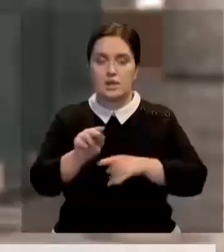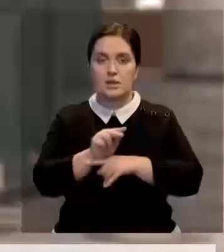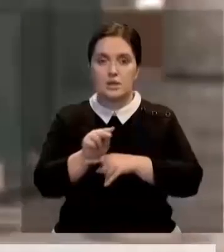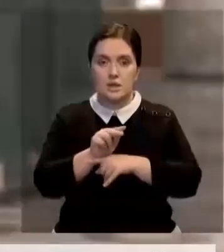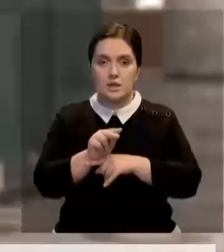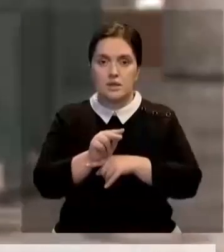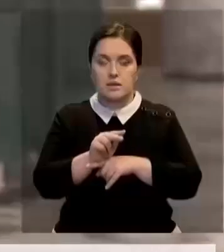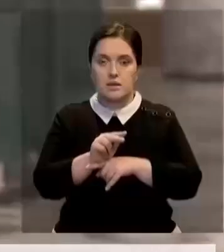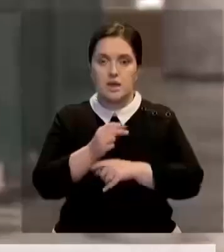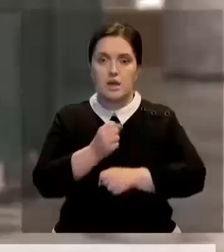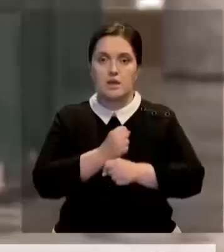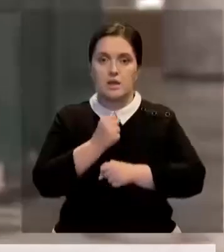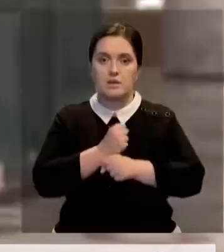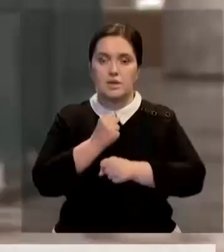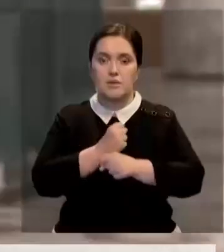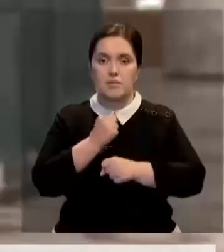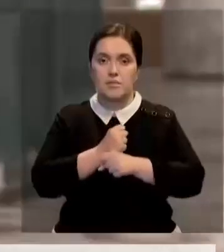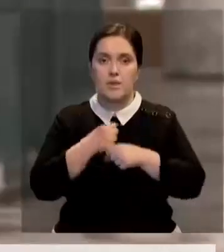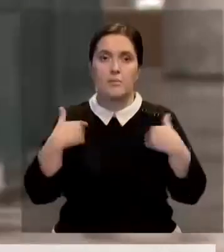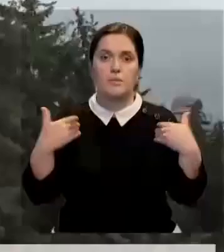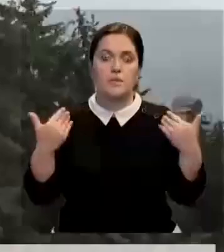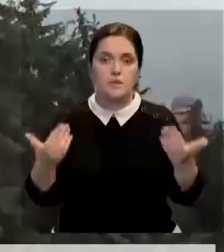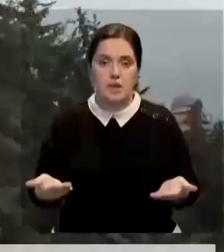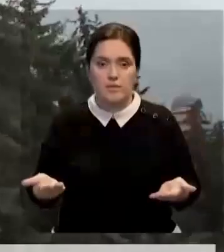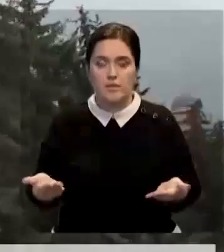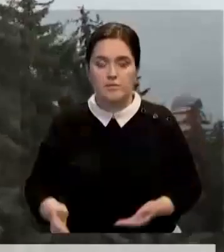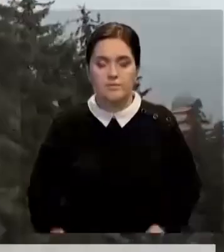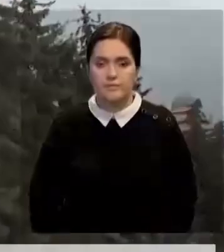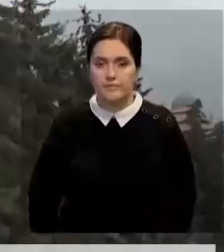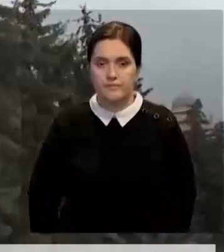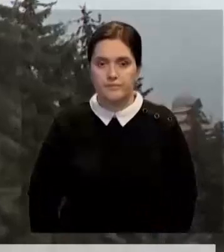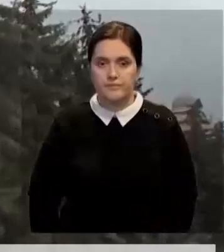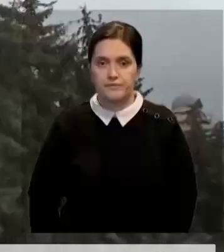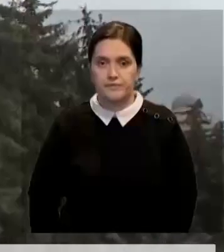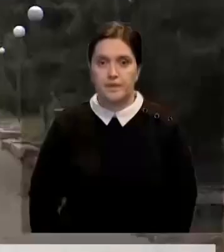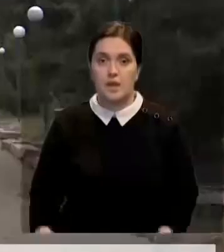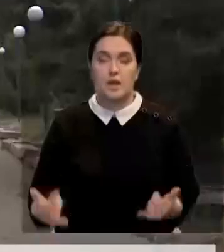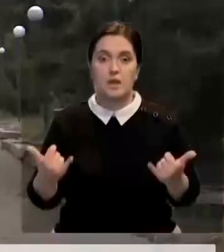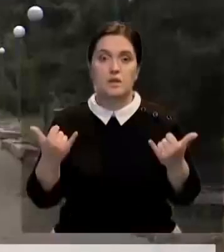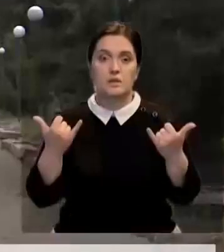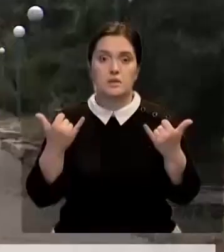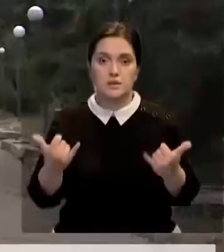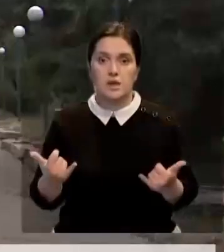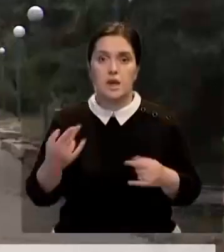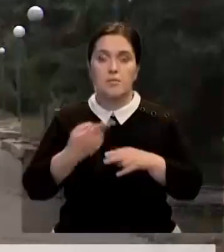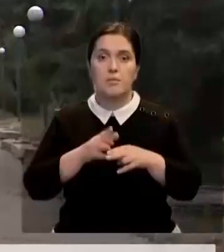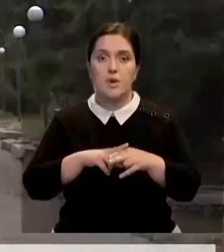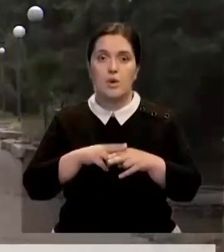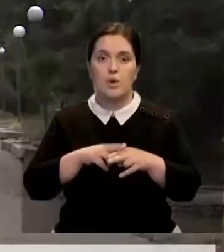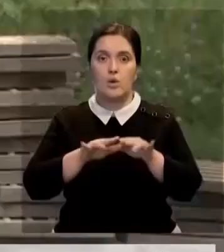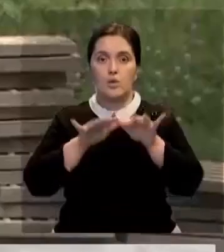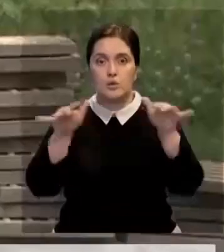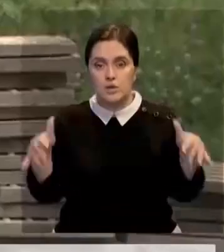сегодня разработчикам представлен жителям. Обновленный проект реконструкции предполагает посадку в сквере деревьев и кустарников.